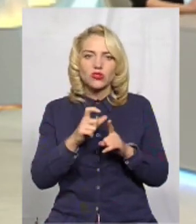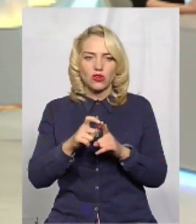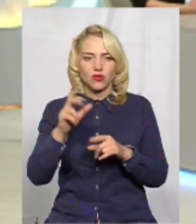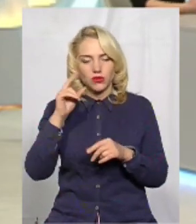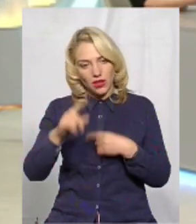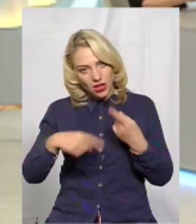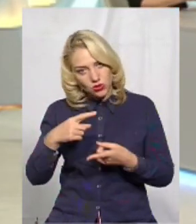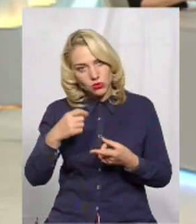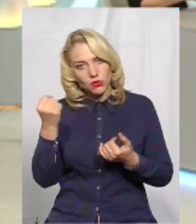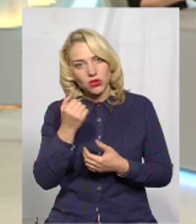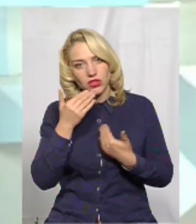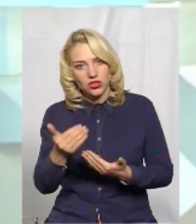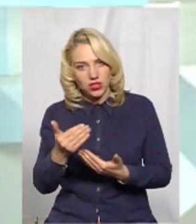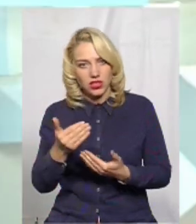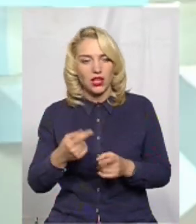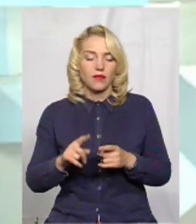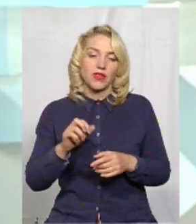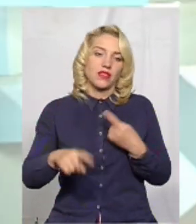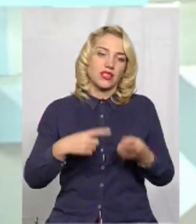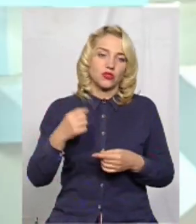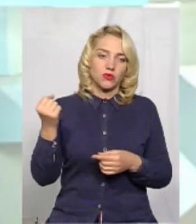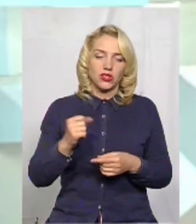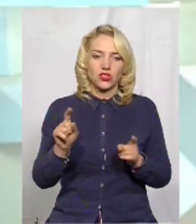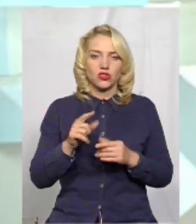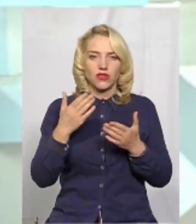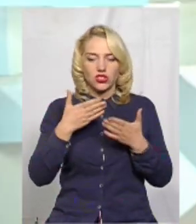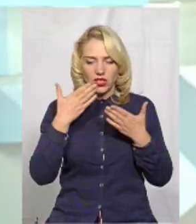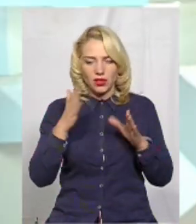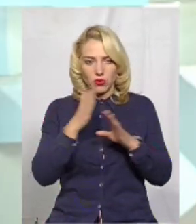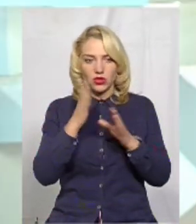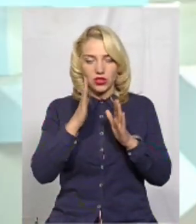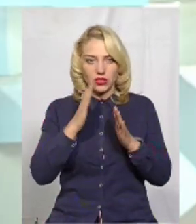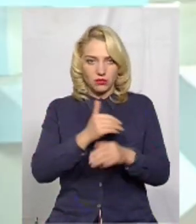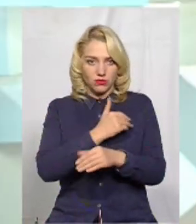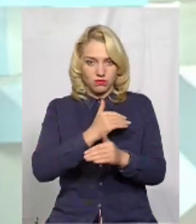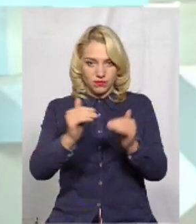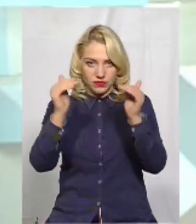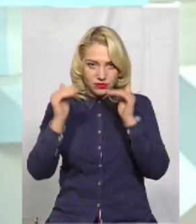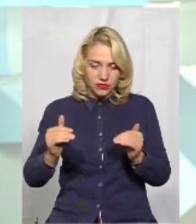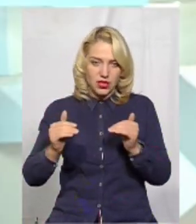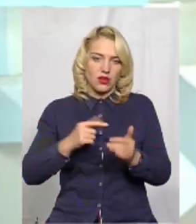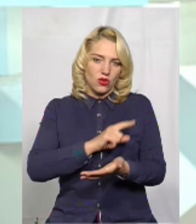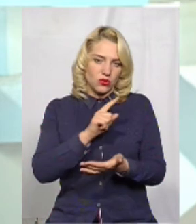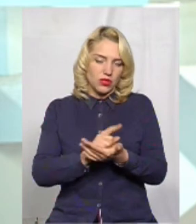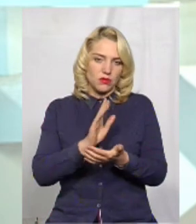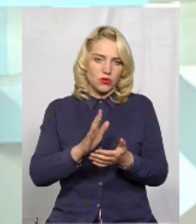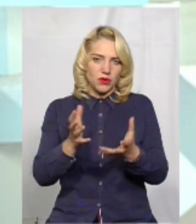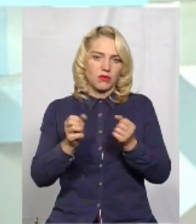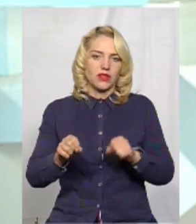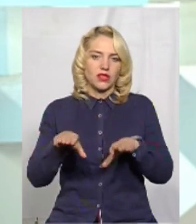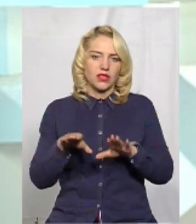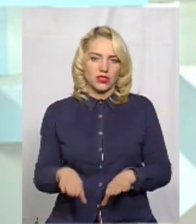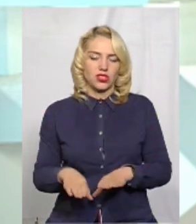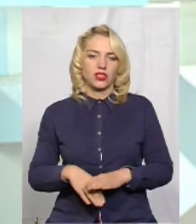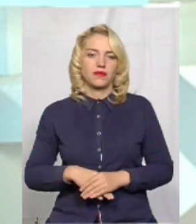На наступному тижні? Наступного тижня, те, що ви читали прогноз погоди, тільки температурний режим опуститься, ми зразу будемо приймати рішення про початок